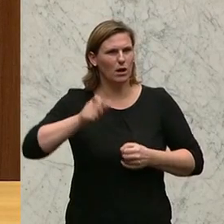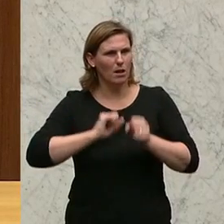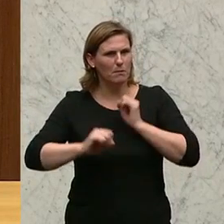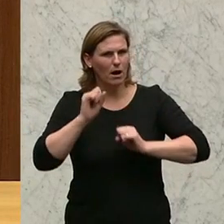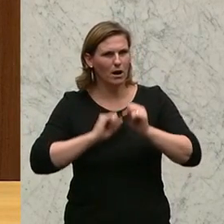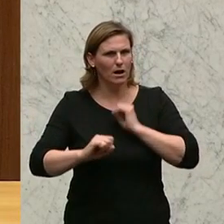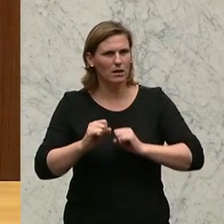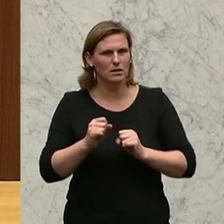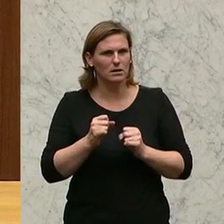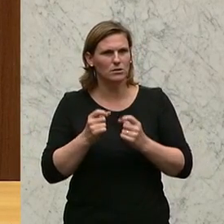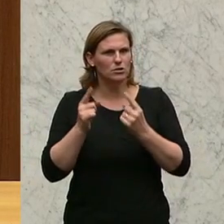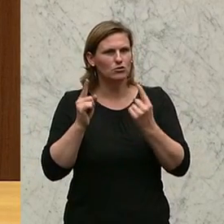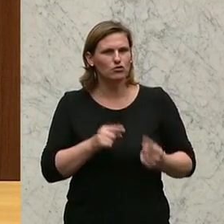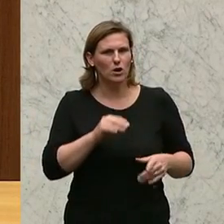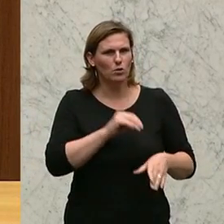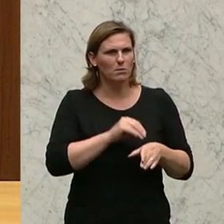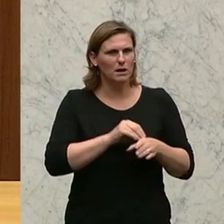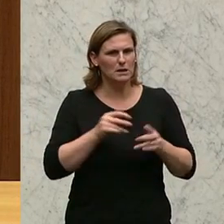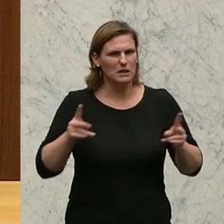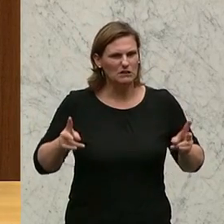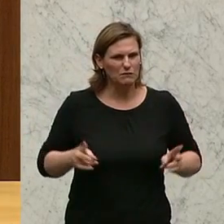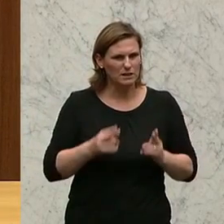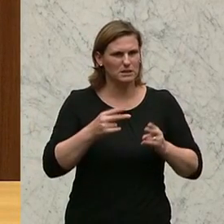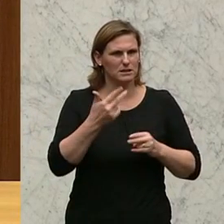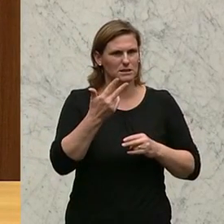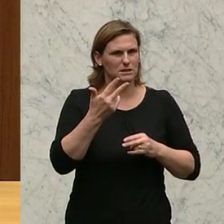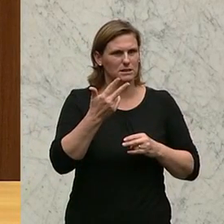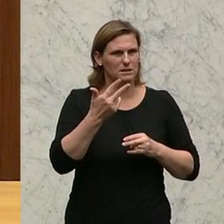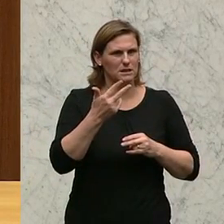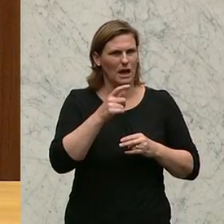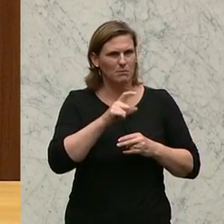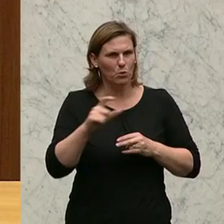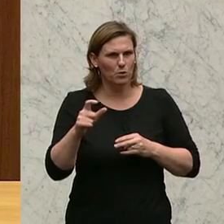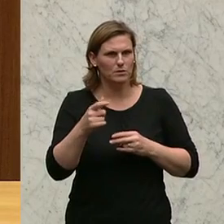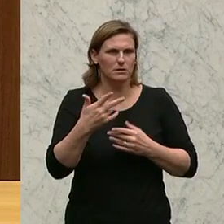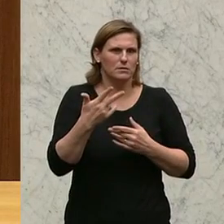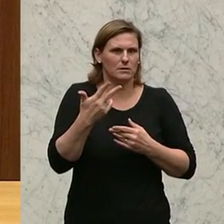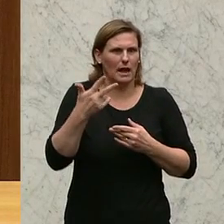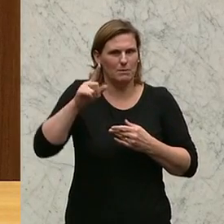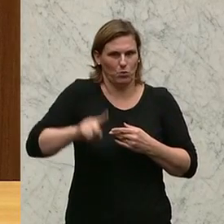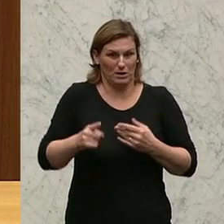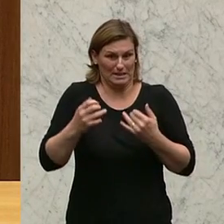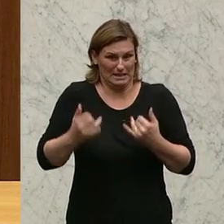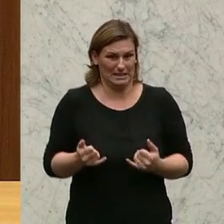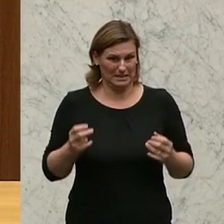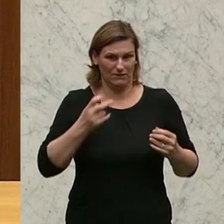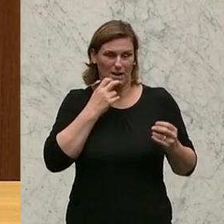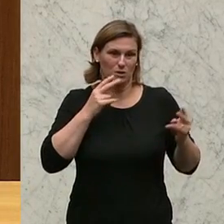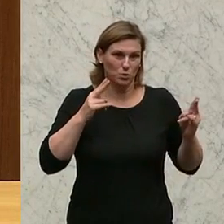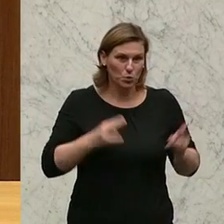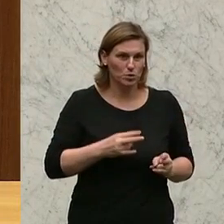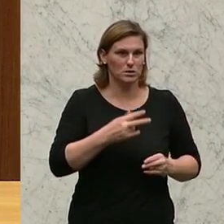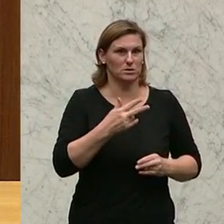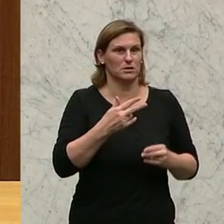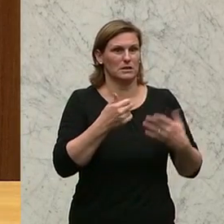Stellungnahmefrist nicht verkürzt werden könnte von diesen drei Monaten auf die sechs Wochen und wenn es keine weiteren Follow-up-Prüfungen